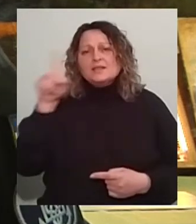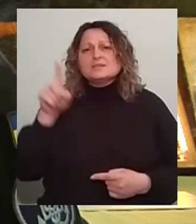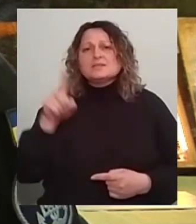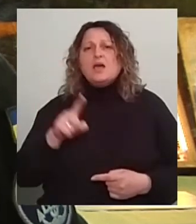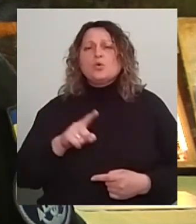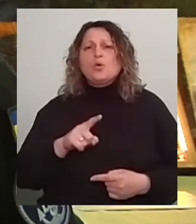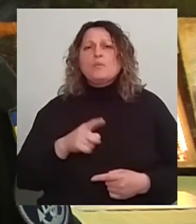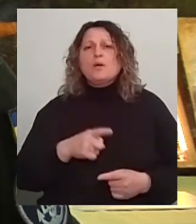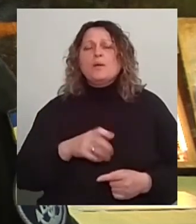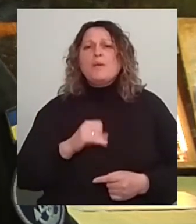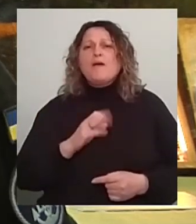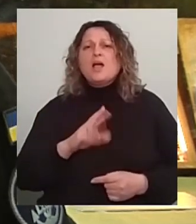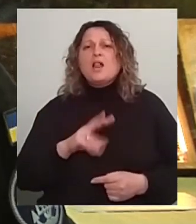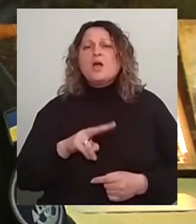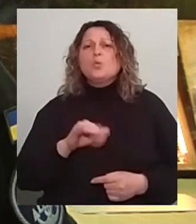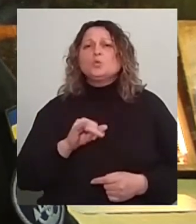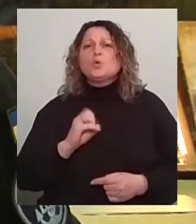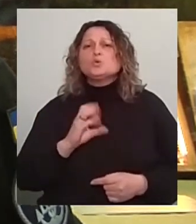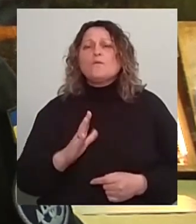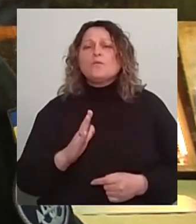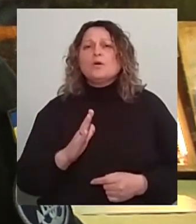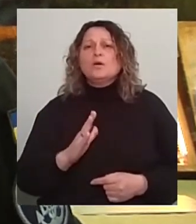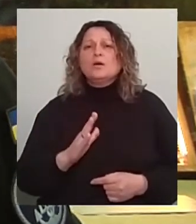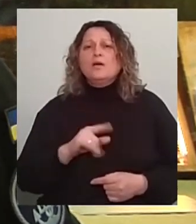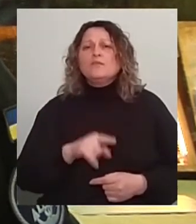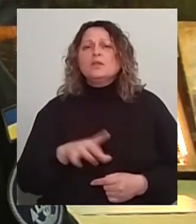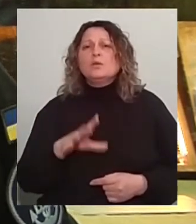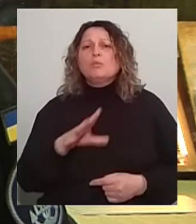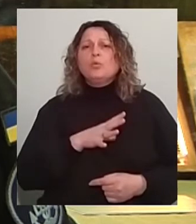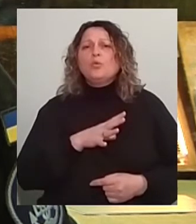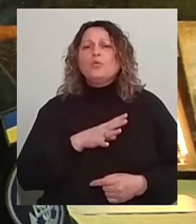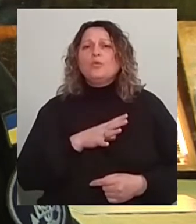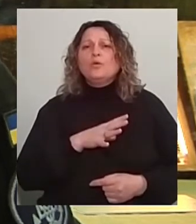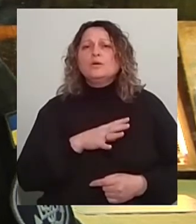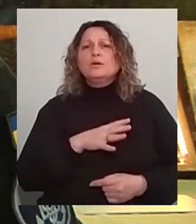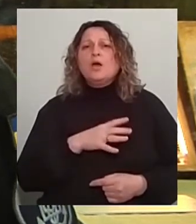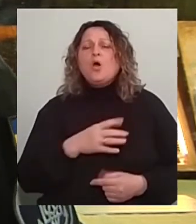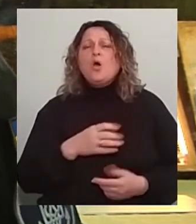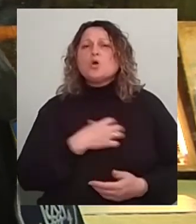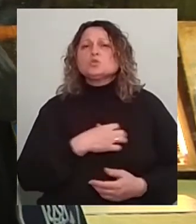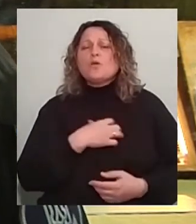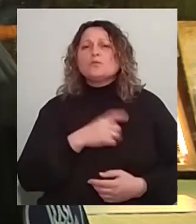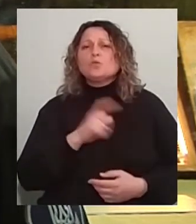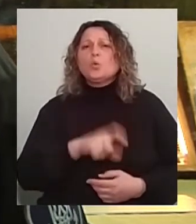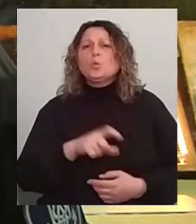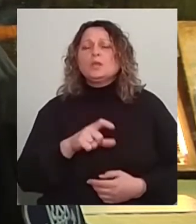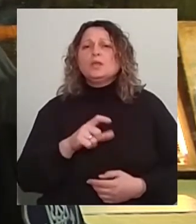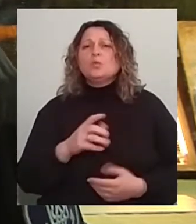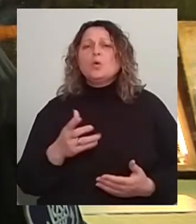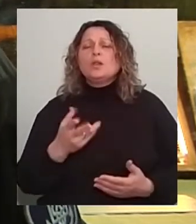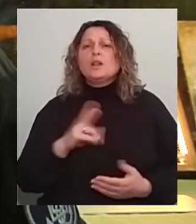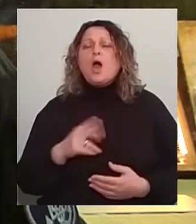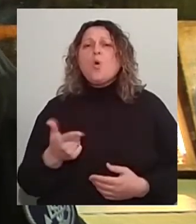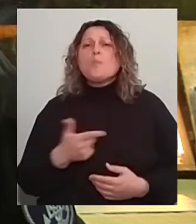Нитйосов. Він же і був, так сказати, основною людиною для гуманітарної місії «Евакуація